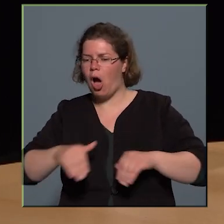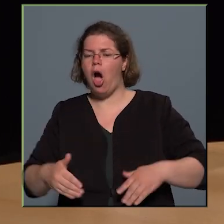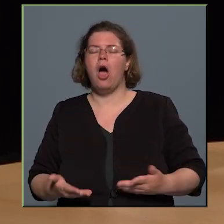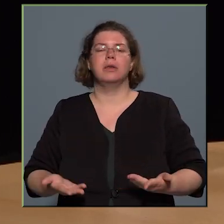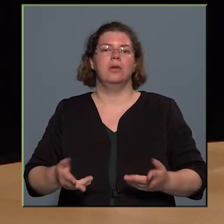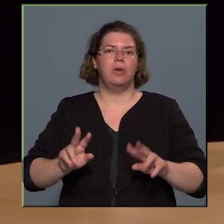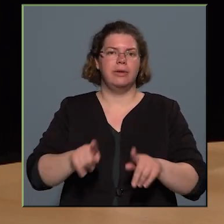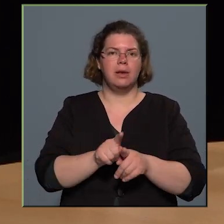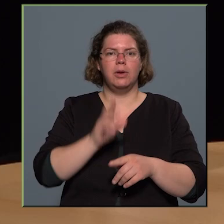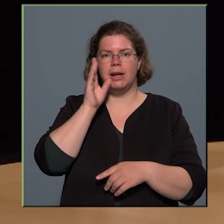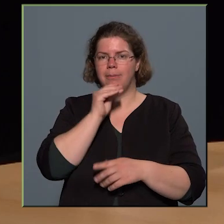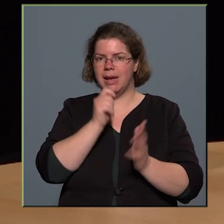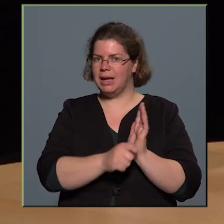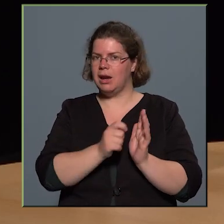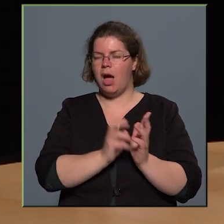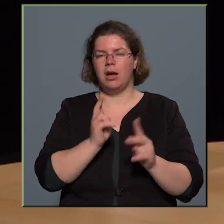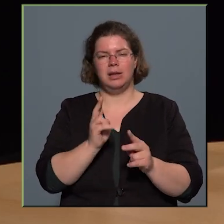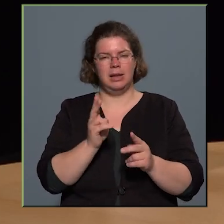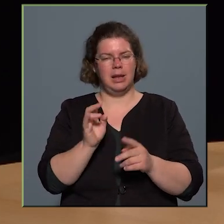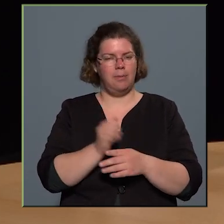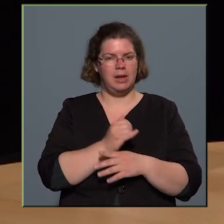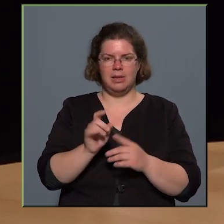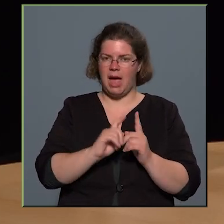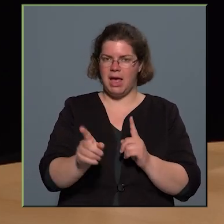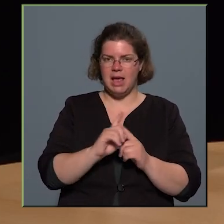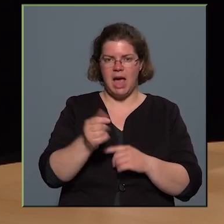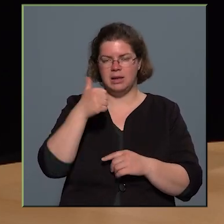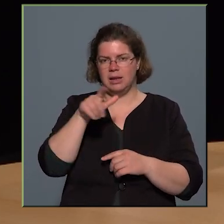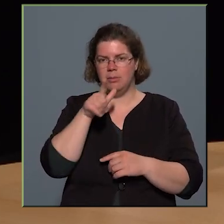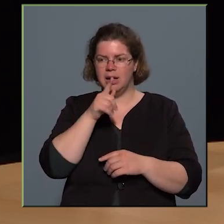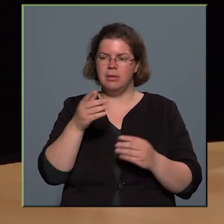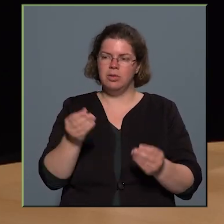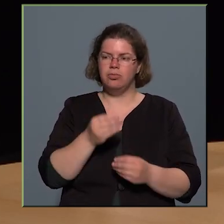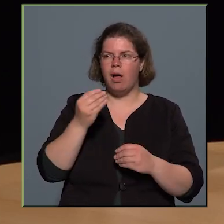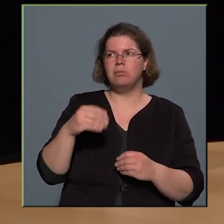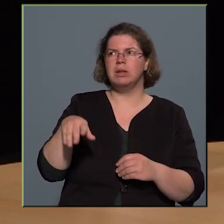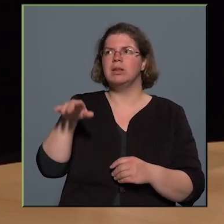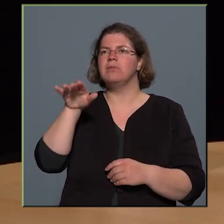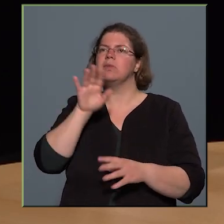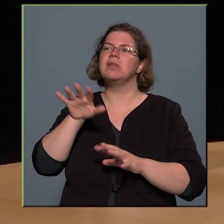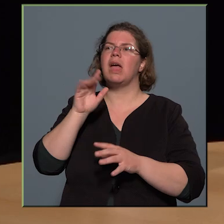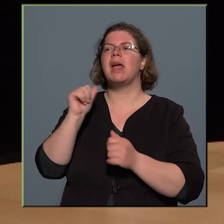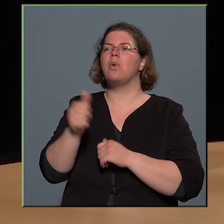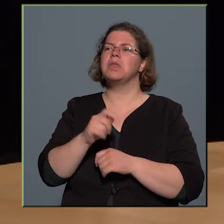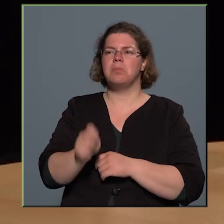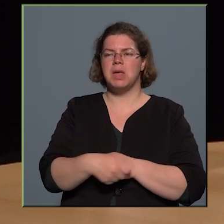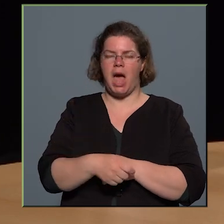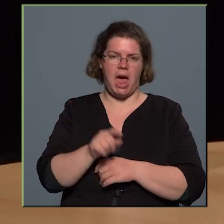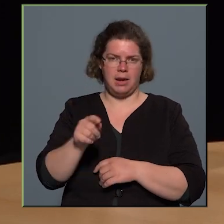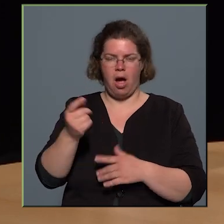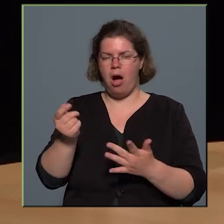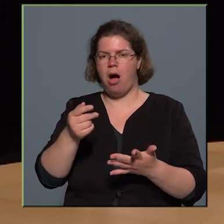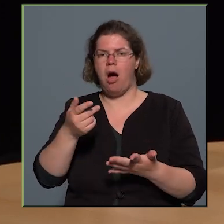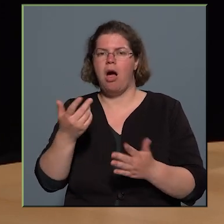valószínűleg olyan emberek írták, akik nem igazán járnak a népligetbe, és ilyen valamilyen sztereotípiákra alapoztak, hiszen azt látjuk,